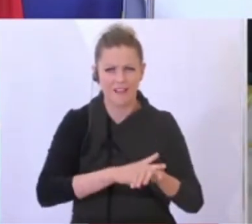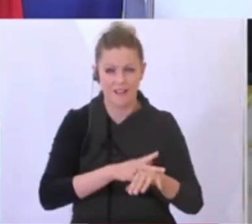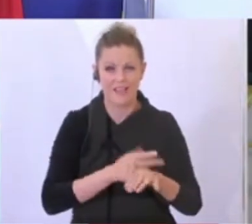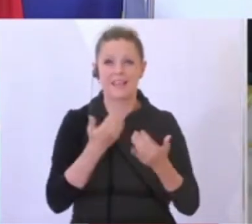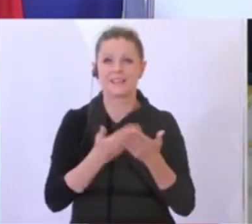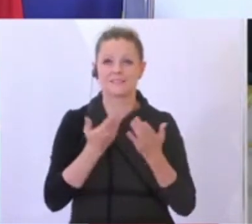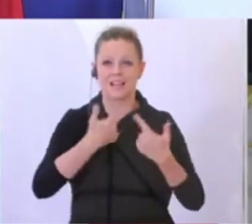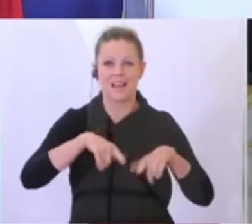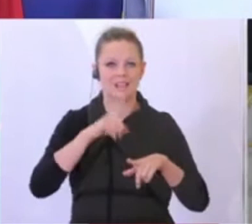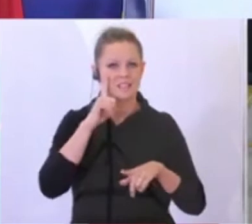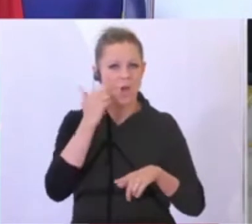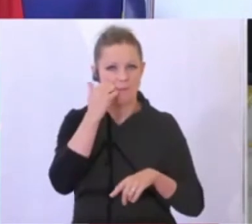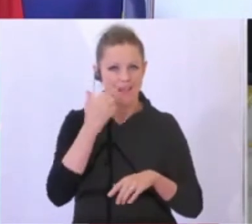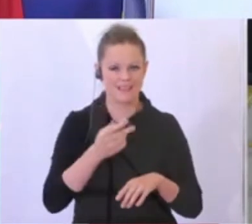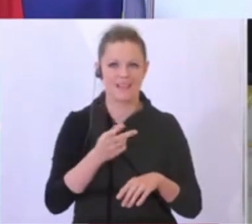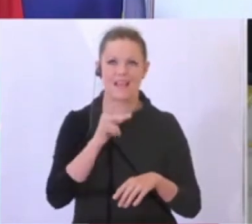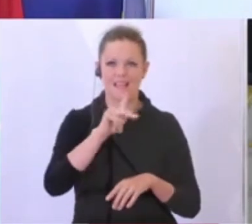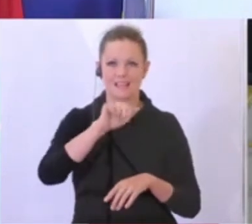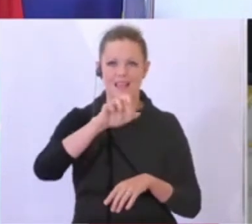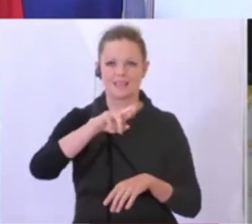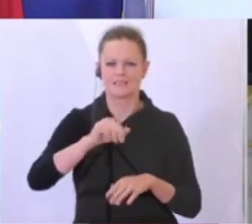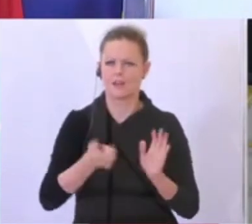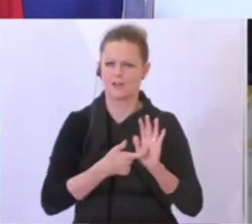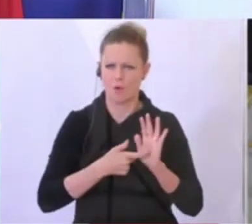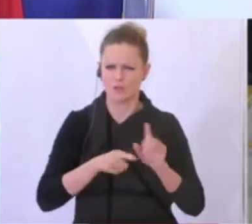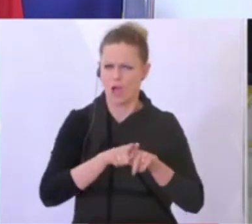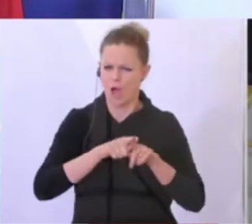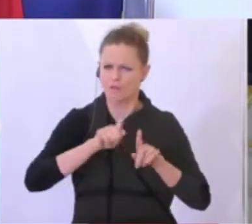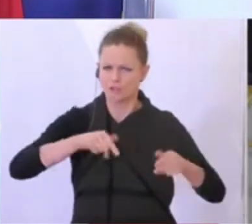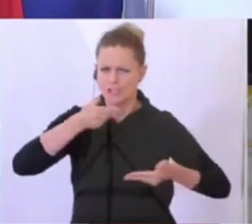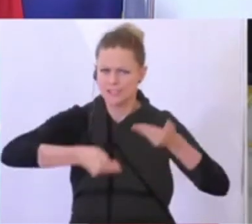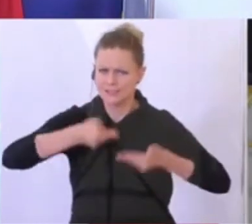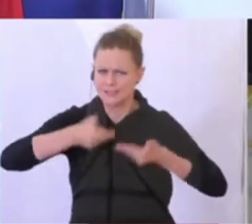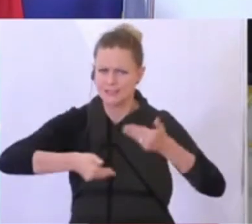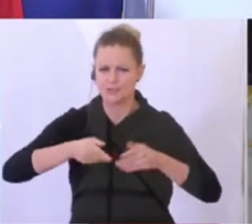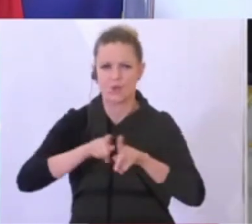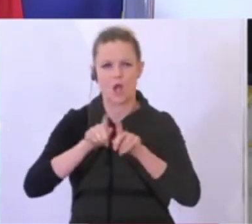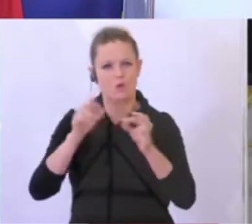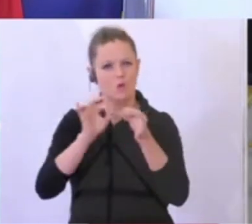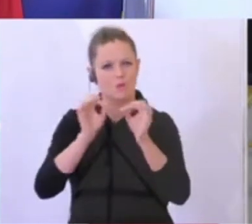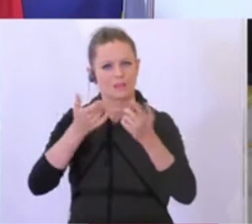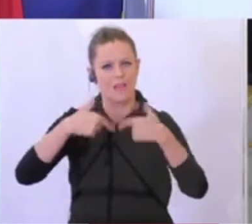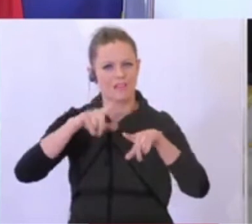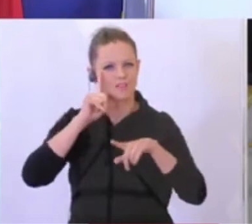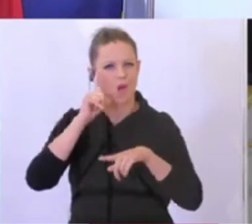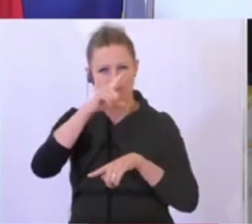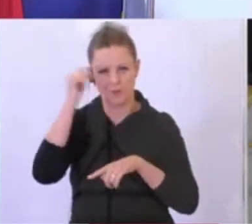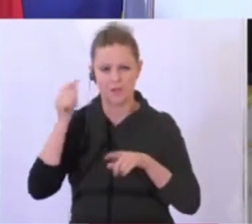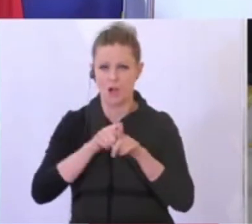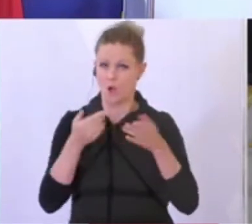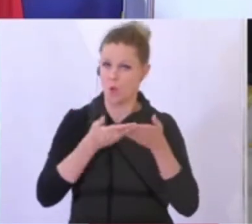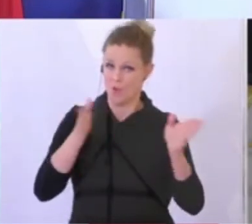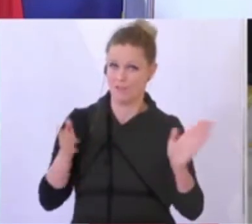Landeshauptmann Kaiser eingefordert, mehrfach in Sitzungen, als wir mit den Landeshauptleuten in Kontakt waren, aber auch